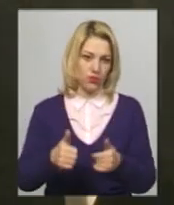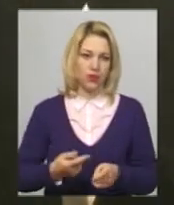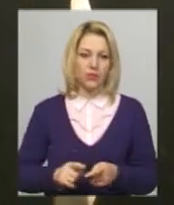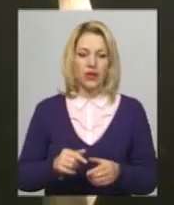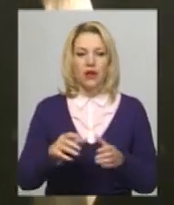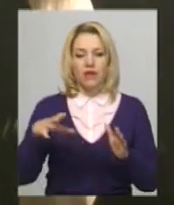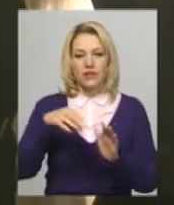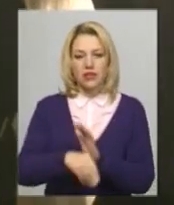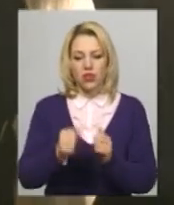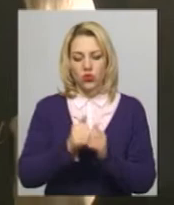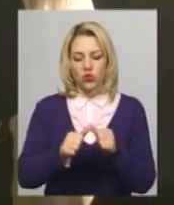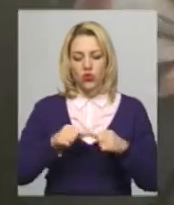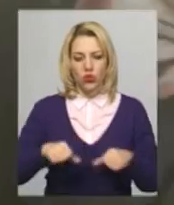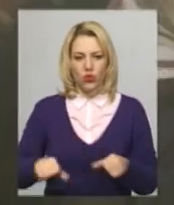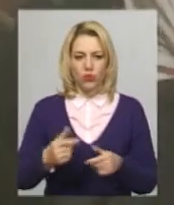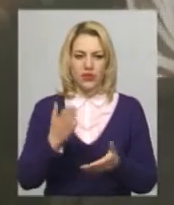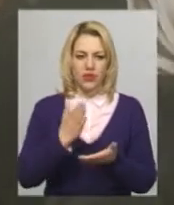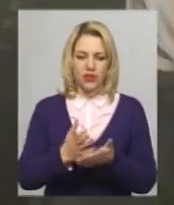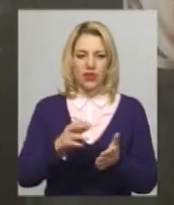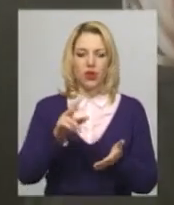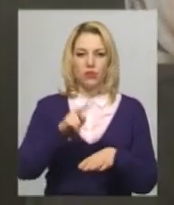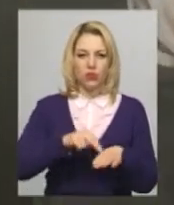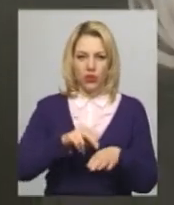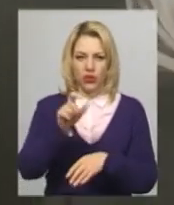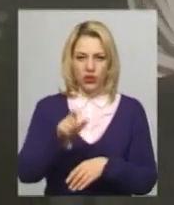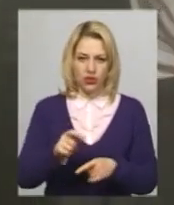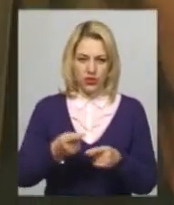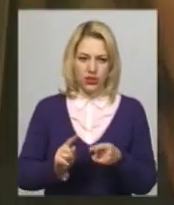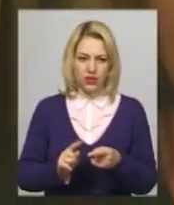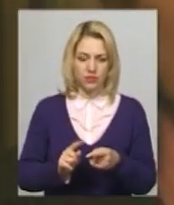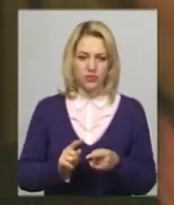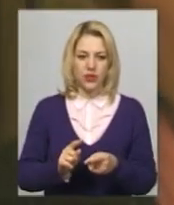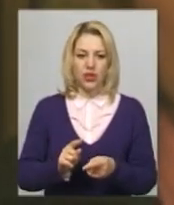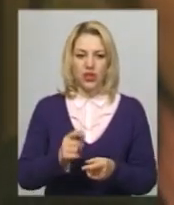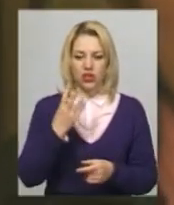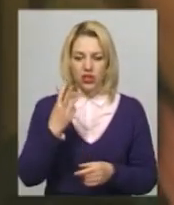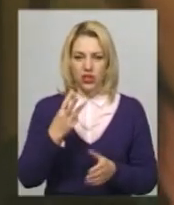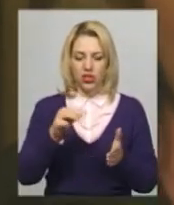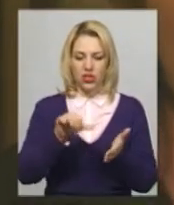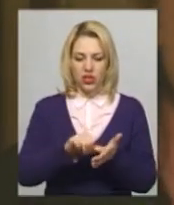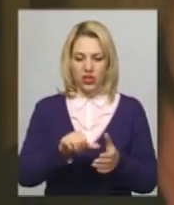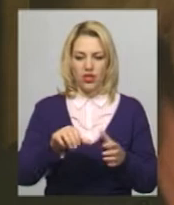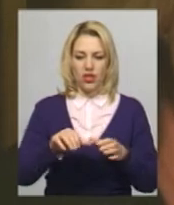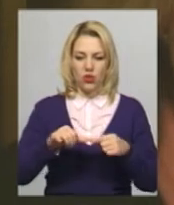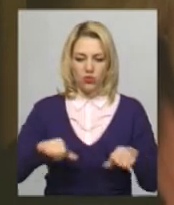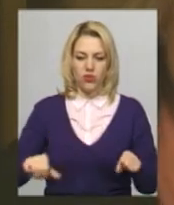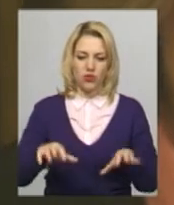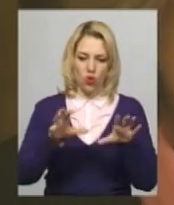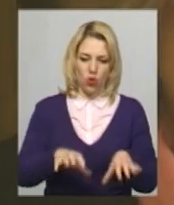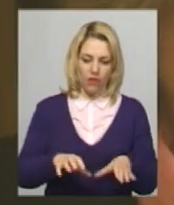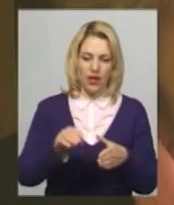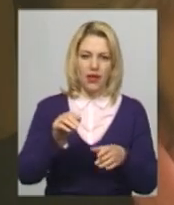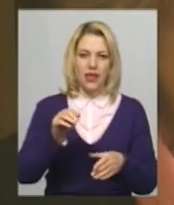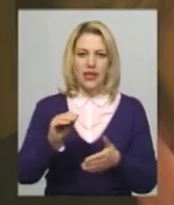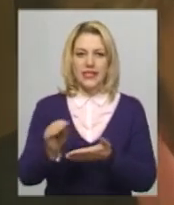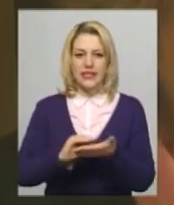кожної комісії – три людини та представник поліції, який супроводжує їх до виборчої дільниці. Три члени комісії – голова, секретар і